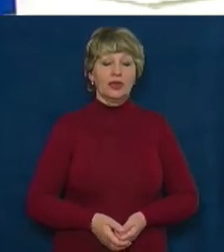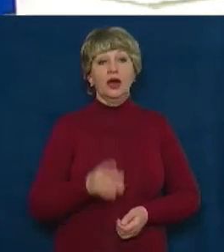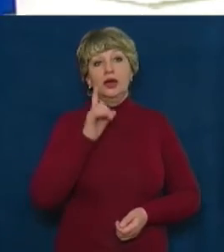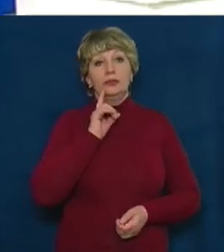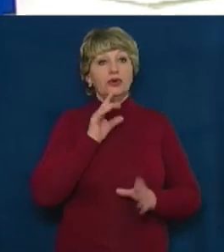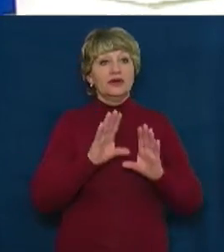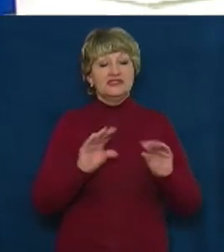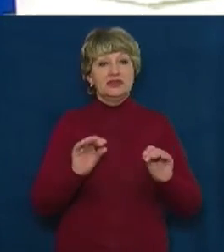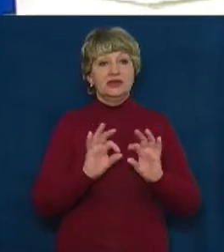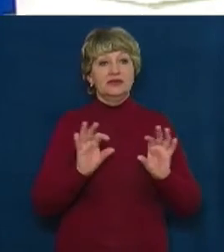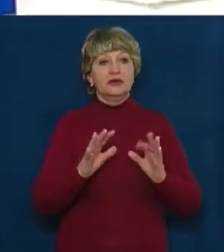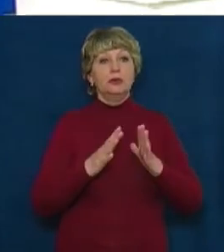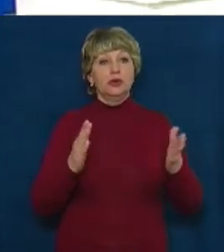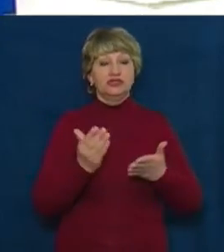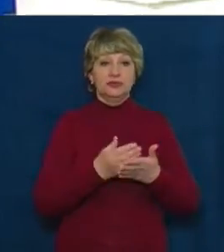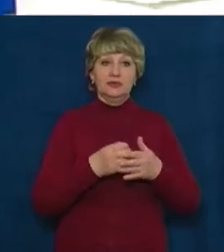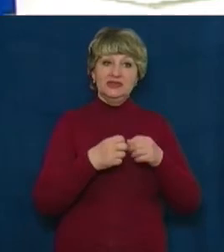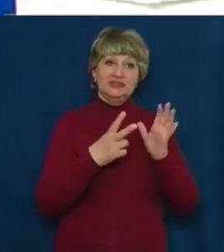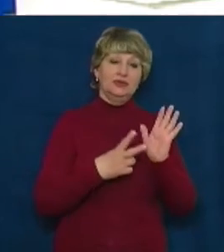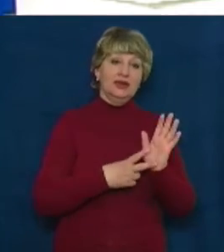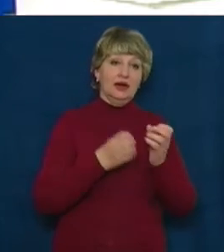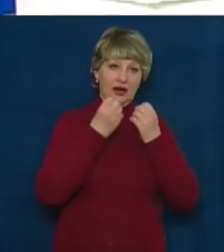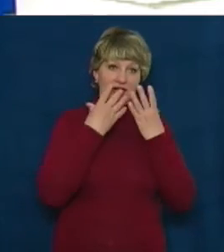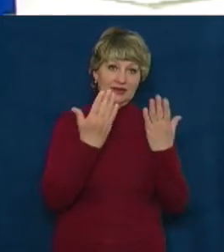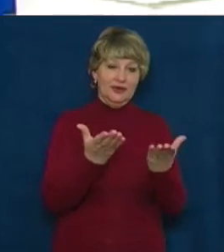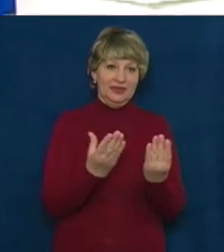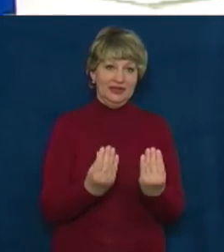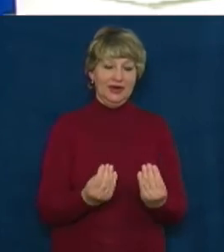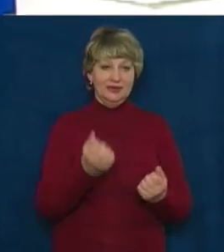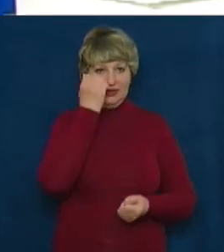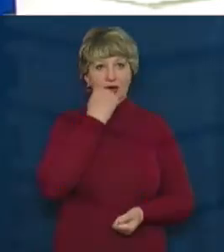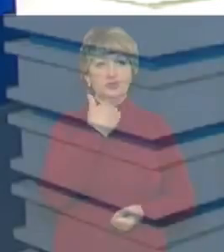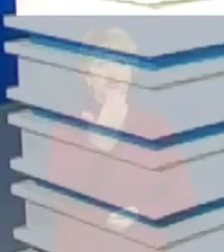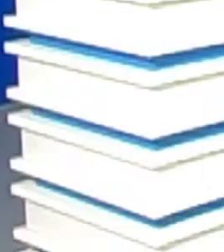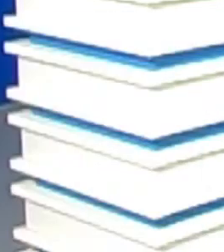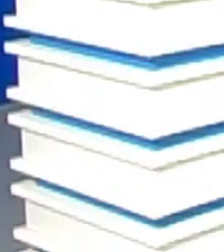Наразі це вся інформація. Більше о 17. Гарного вам дня і дякую, що з нами.